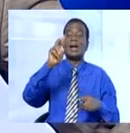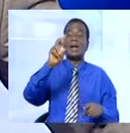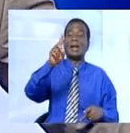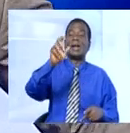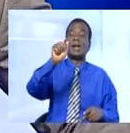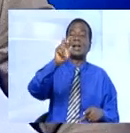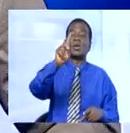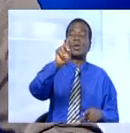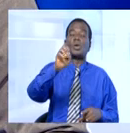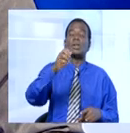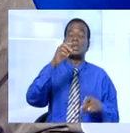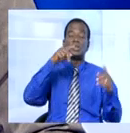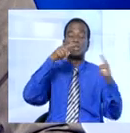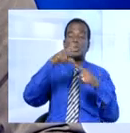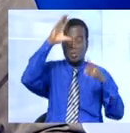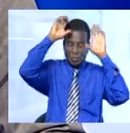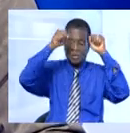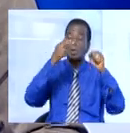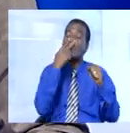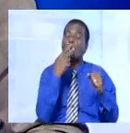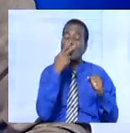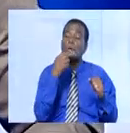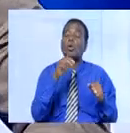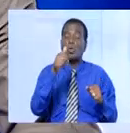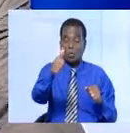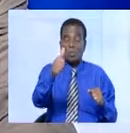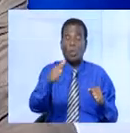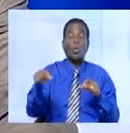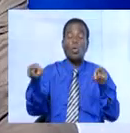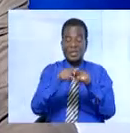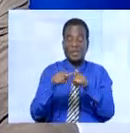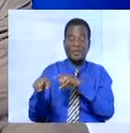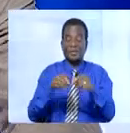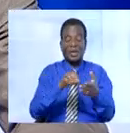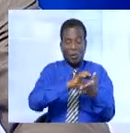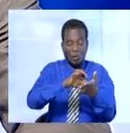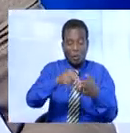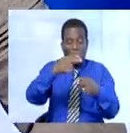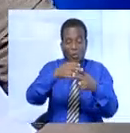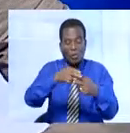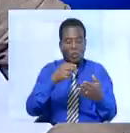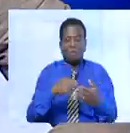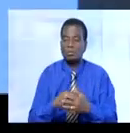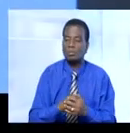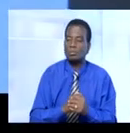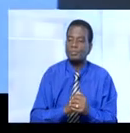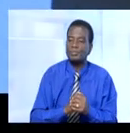PDCI RDA, M.R.I. Konar Bédié, s'est fait recenser. C'était en présence de Victorine Yaoyoboué.